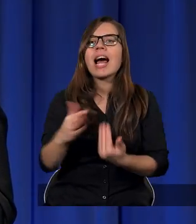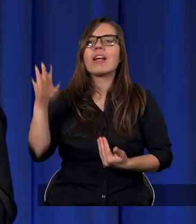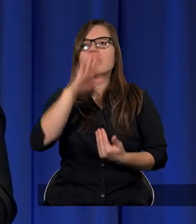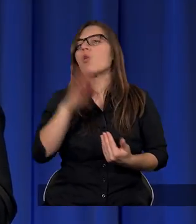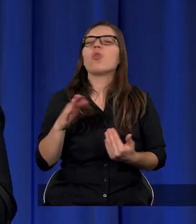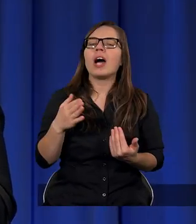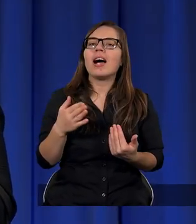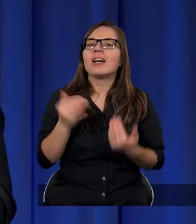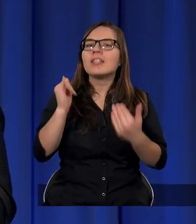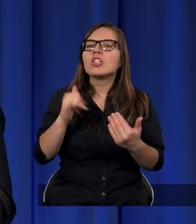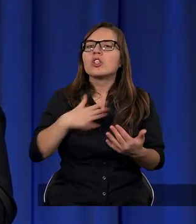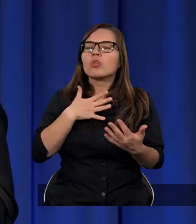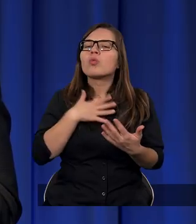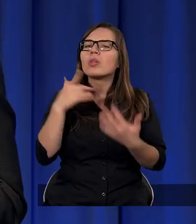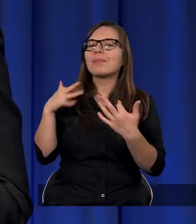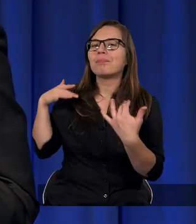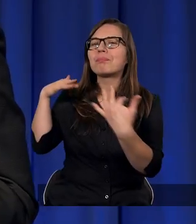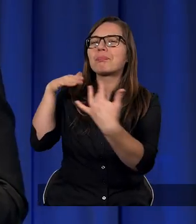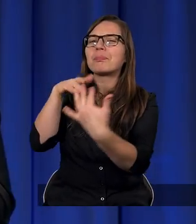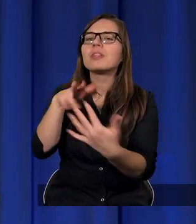bo głównie o tym chcemy tutaj mówić, prawda?